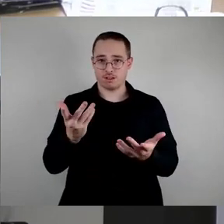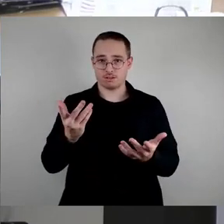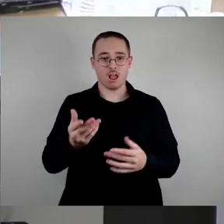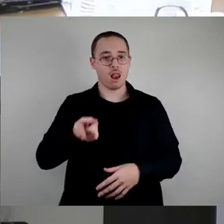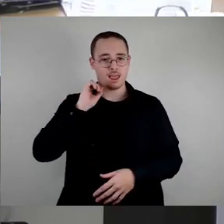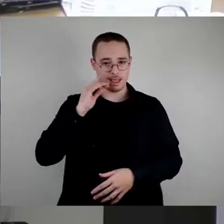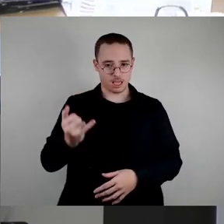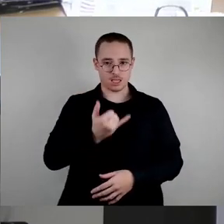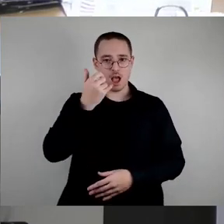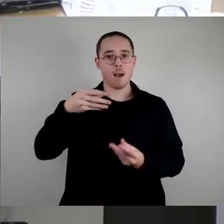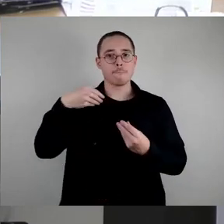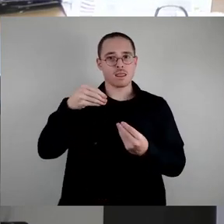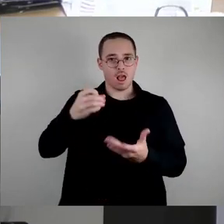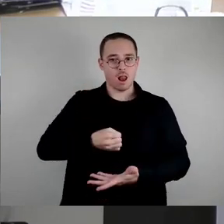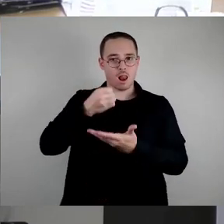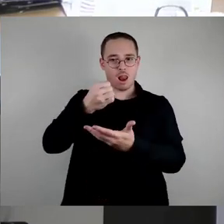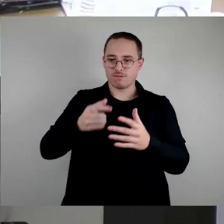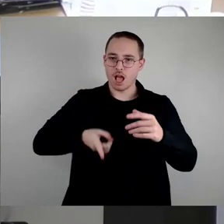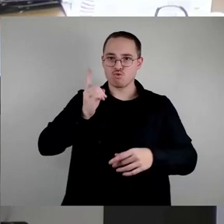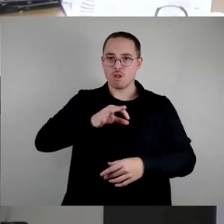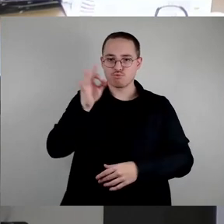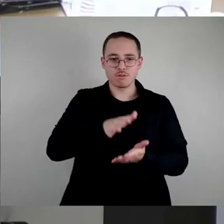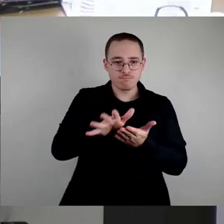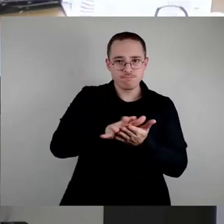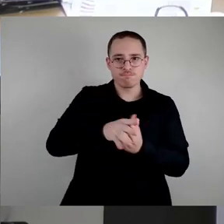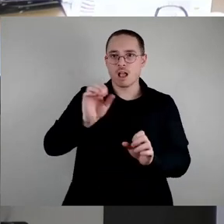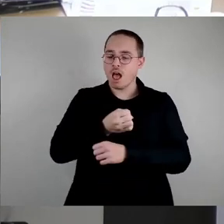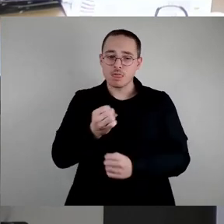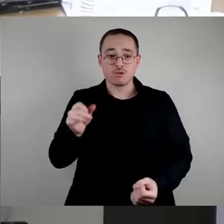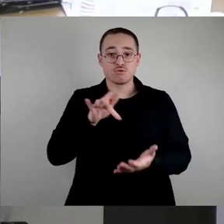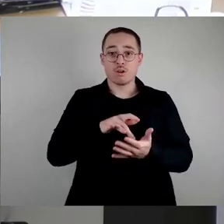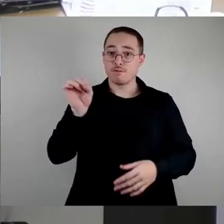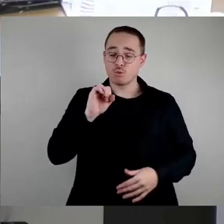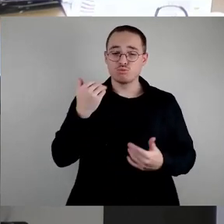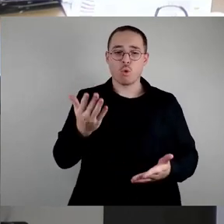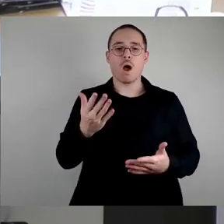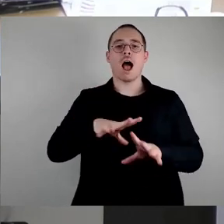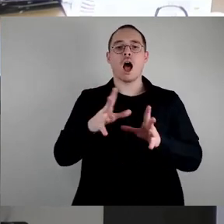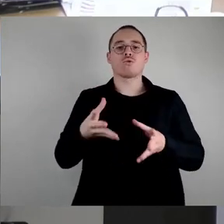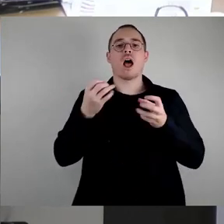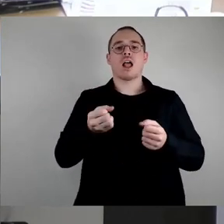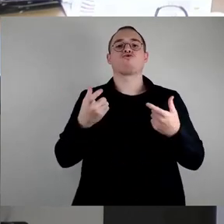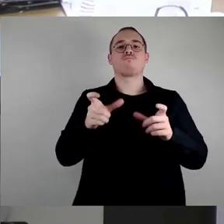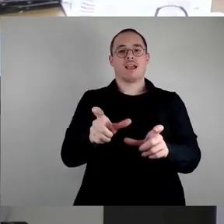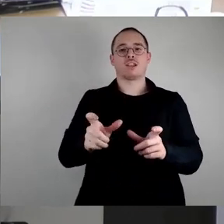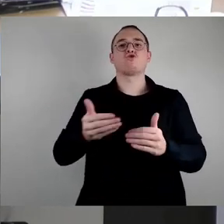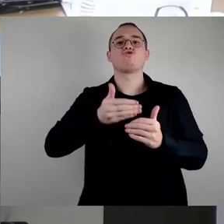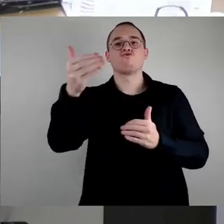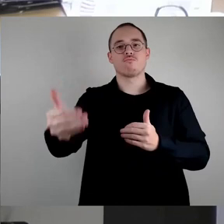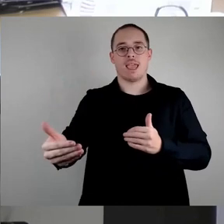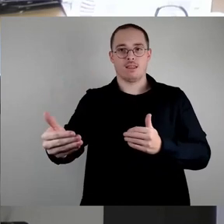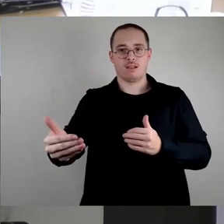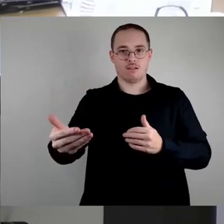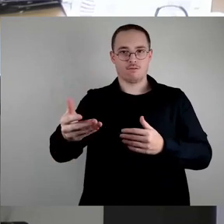ausgegeben werden konnten, lag an der bürokratischen Hürde, dass die Haushaltssperre erst so spät aufgehoben wurde, dass es eben nicht mehr möglich war, weitere